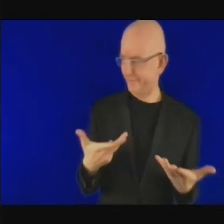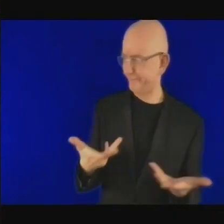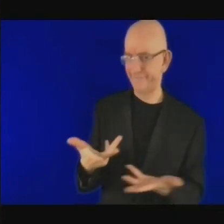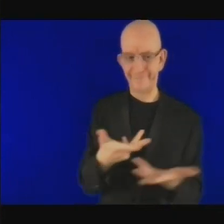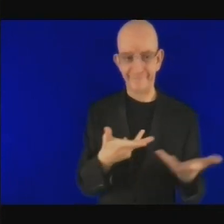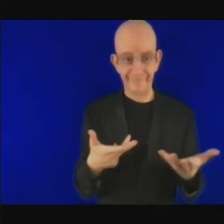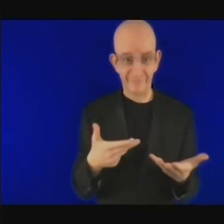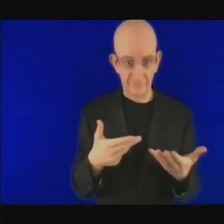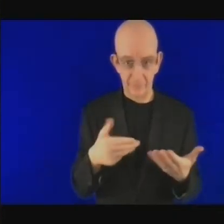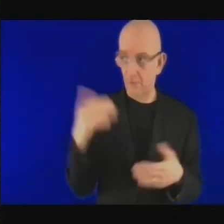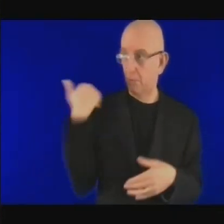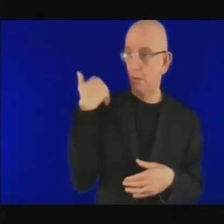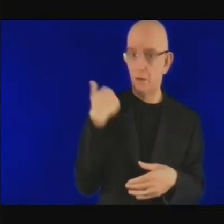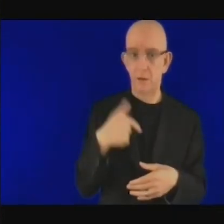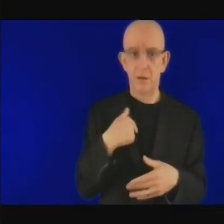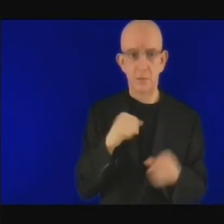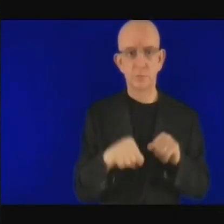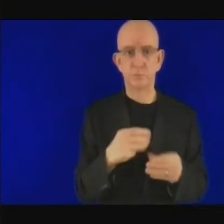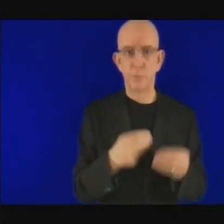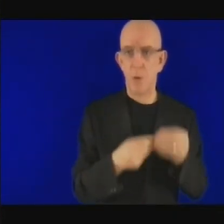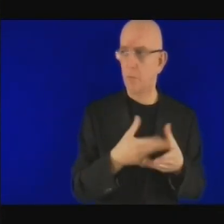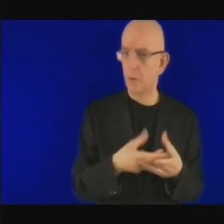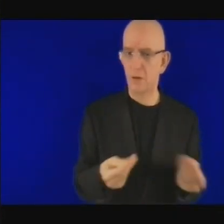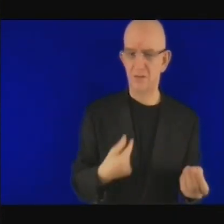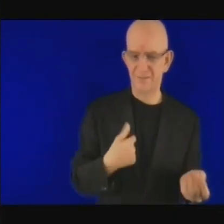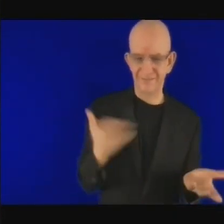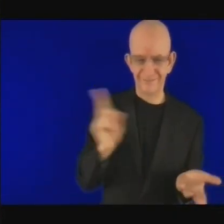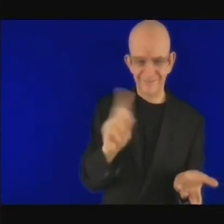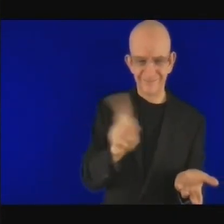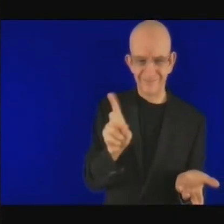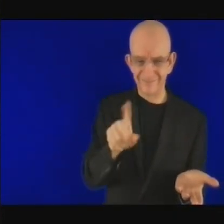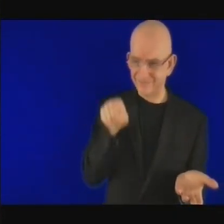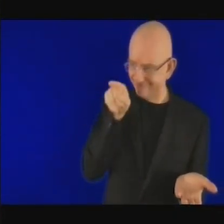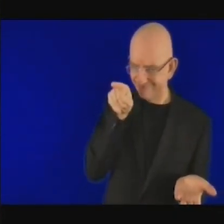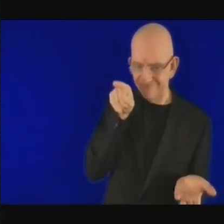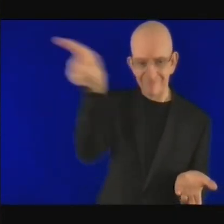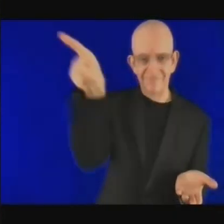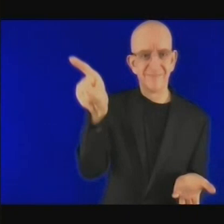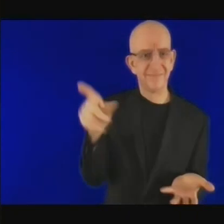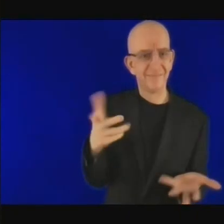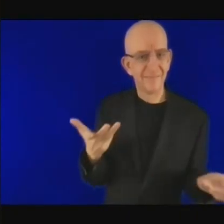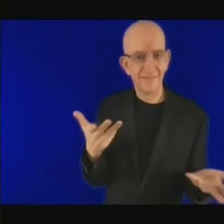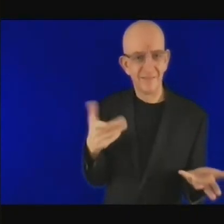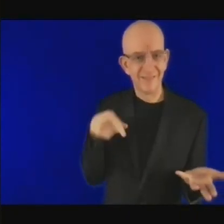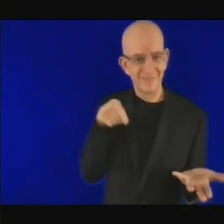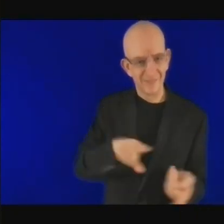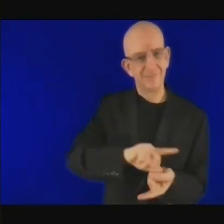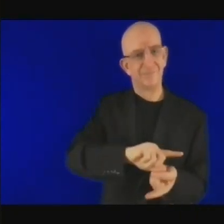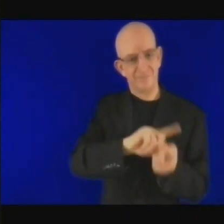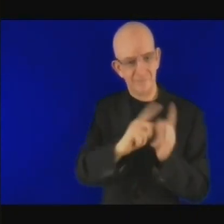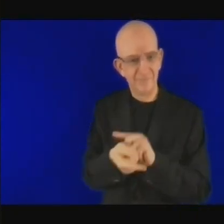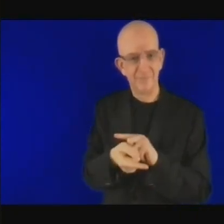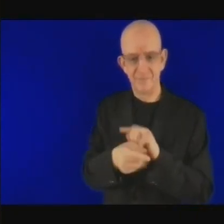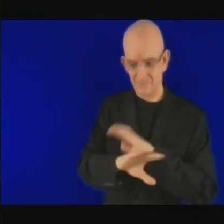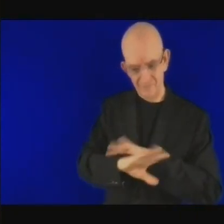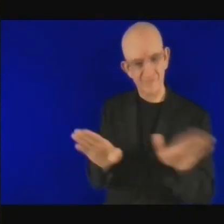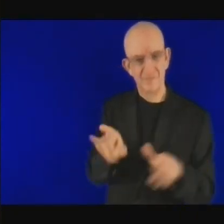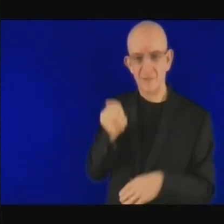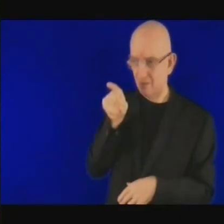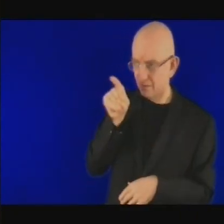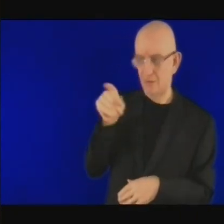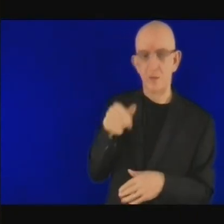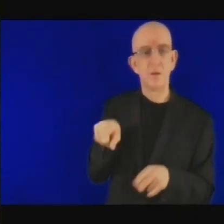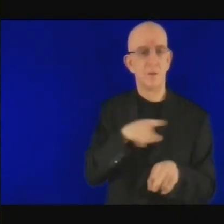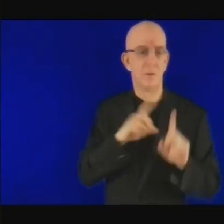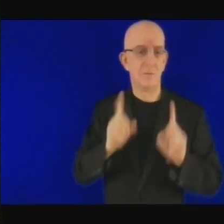notre dossier doit comprendre cet argument de la double pénalité. Il faut lutter pour la mise en œuvre d'un